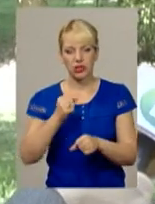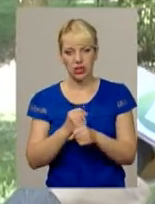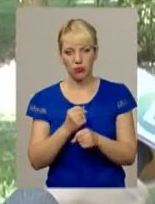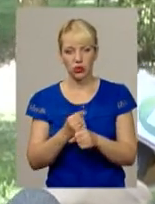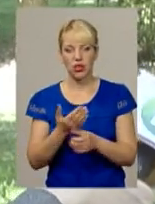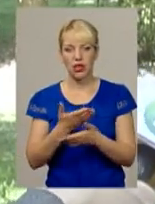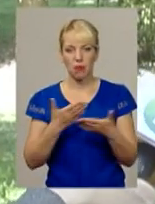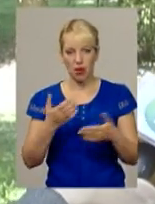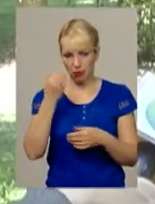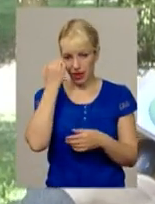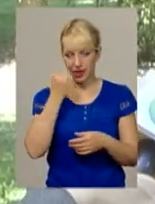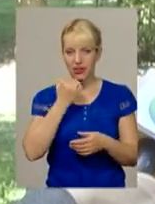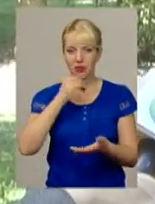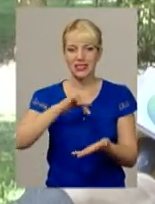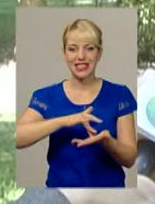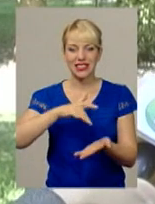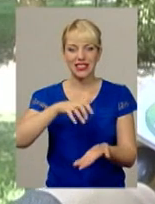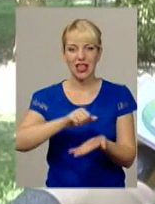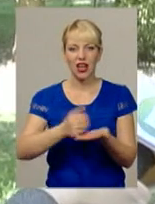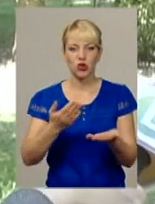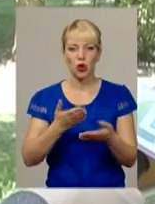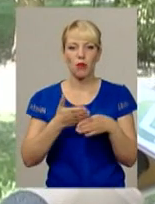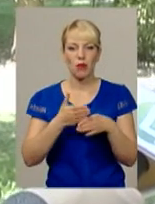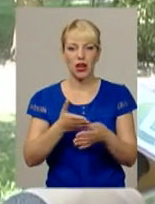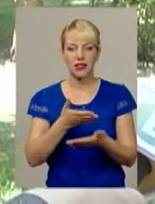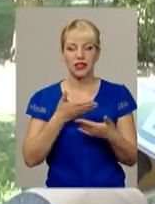допустим, центру занятості, який допомагає нам в цьому.